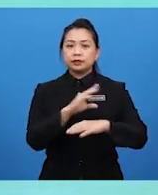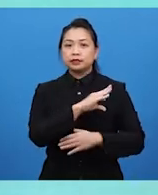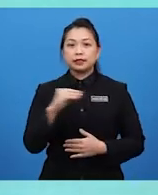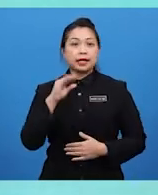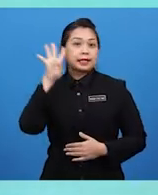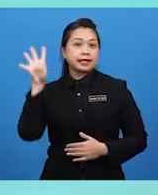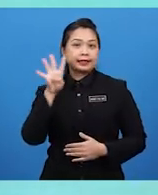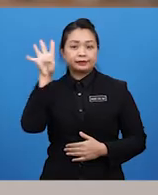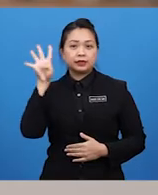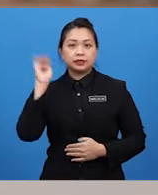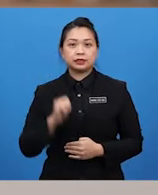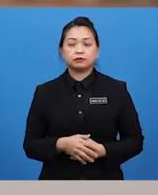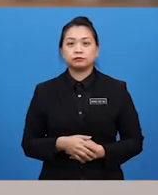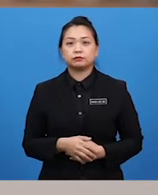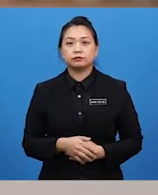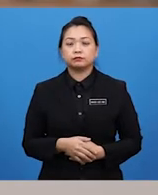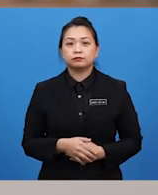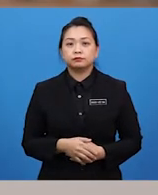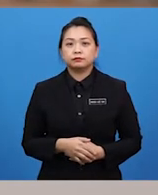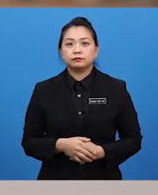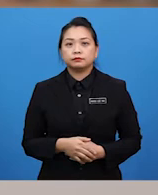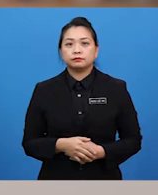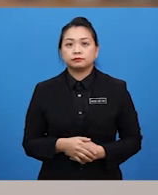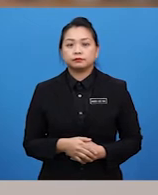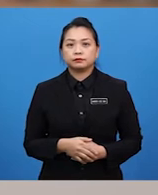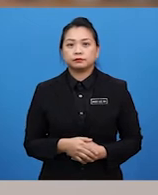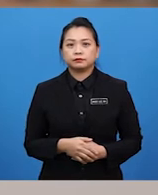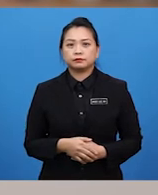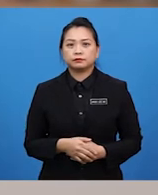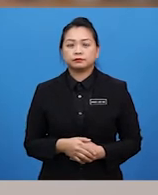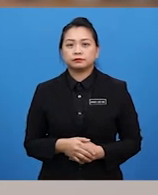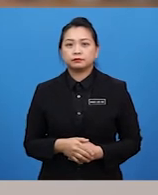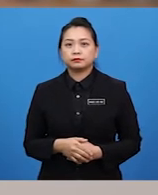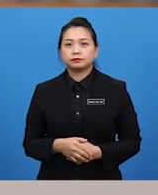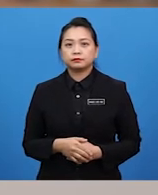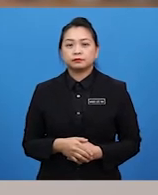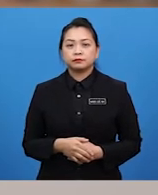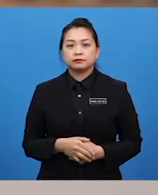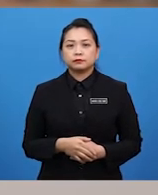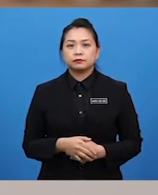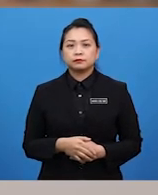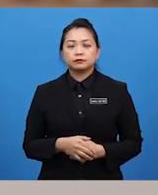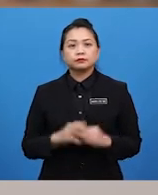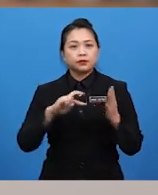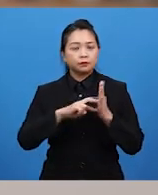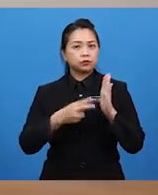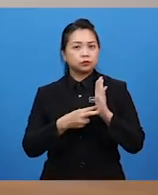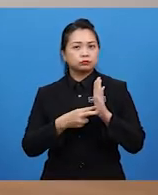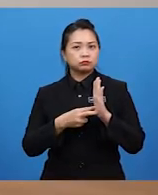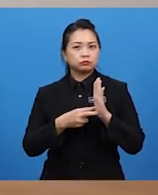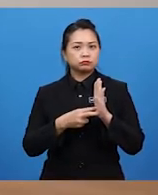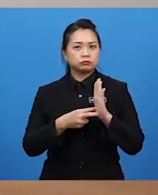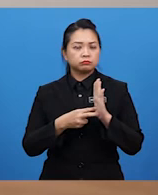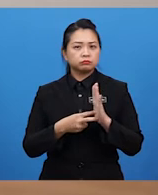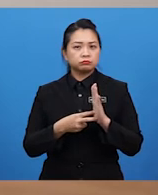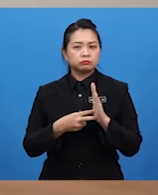kreativiti. Wah, bertambah menarik lagi kandungan cerita kita pada hari ini, Cikgu Arief. Jadi maksudnya, Cikgu Arief, di